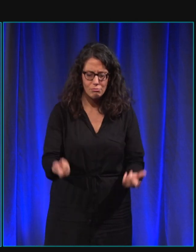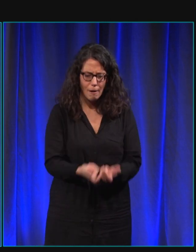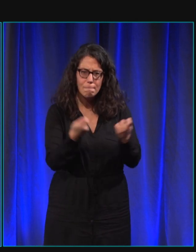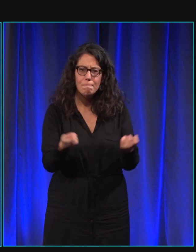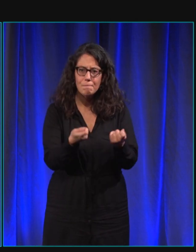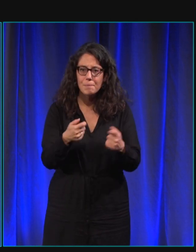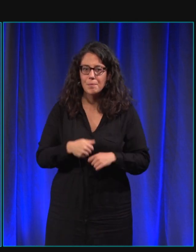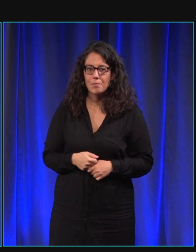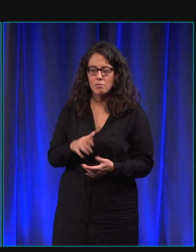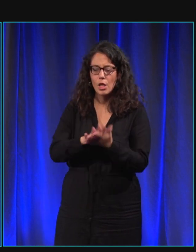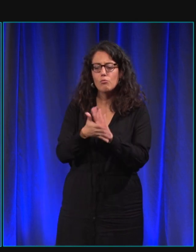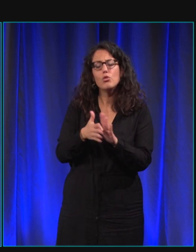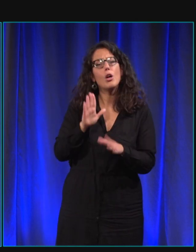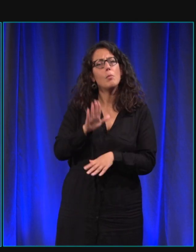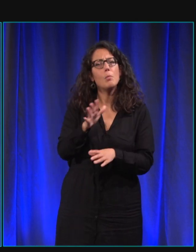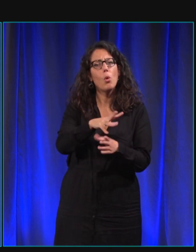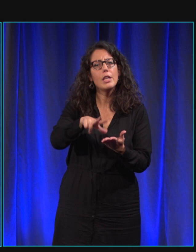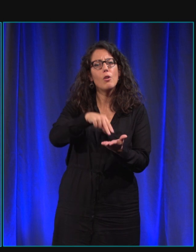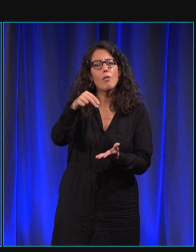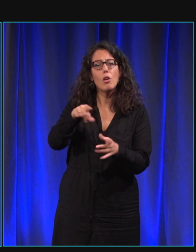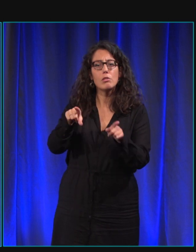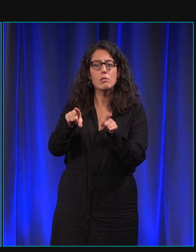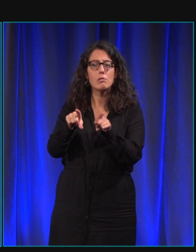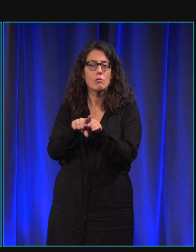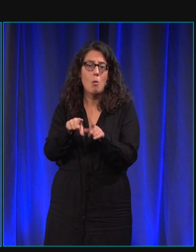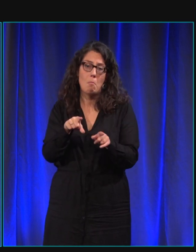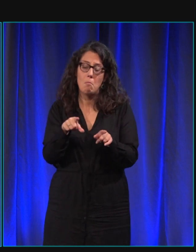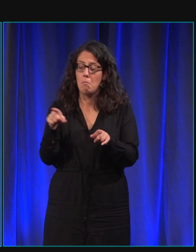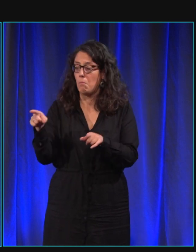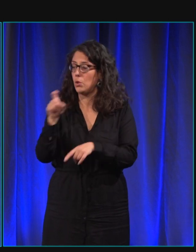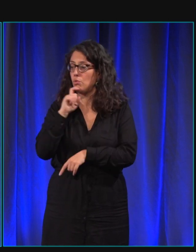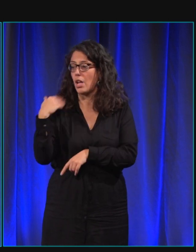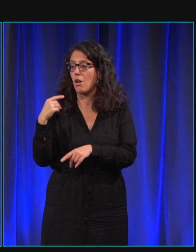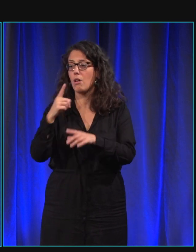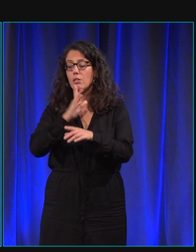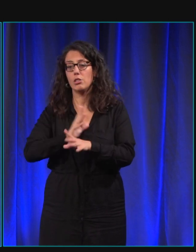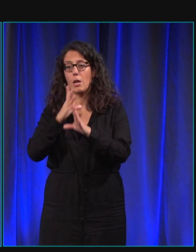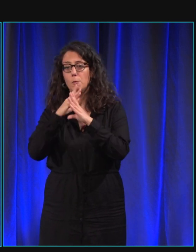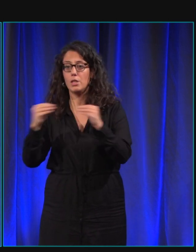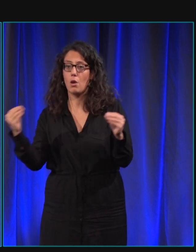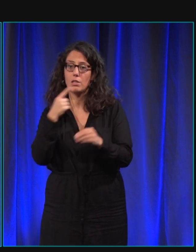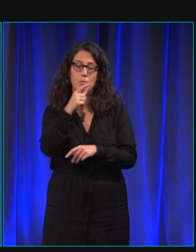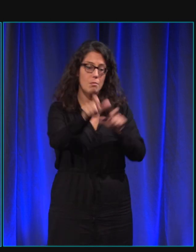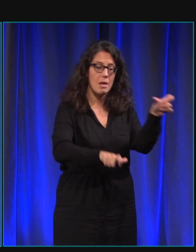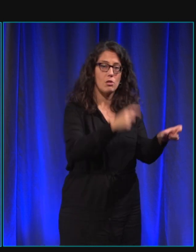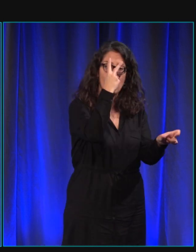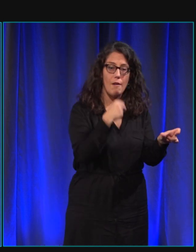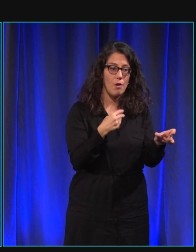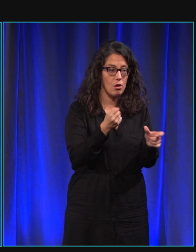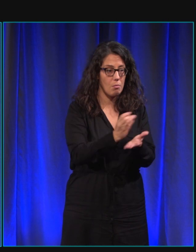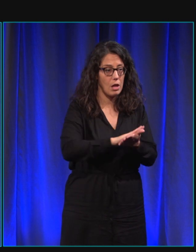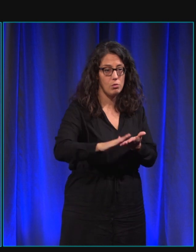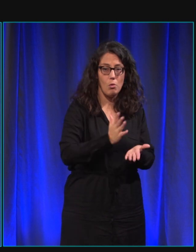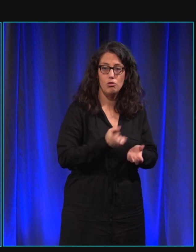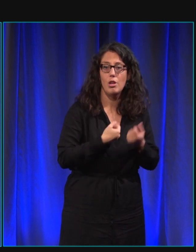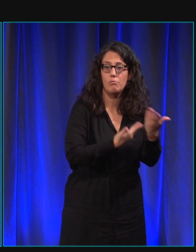qui intervient en Île-de-France et qui remet, comme les chiens du silence, gratuitement des chiens aux personnes déficientes visuelles. Alors, comment vit